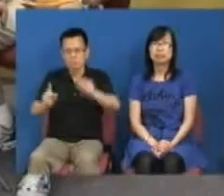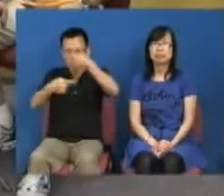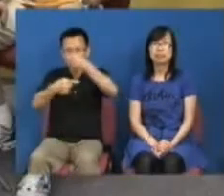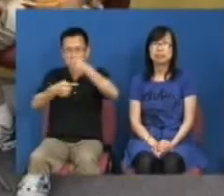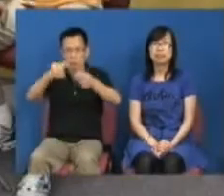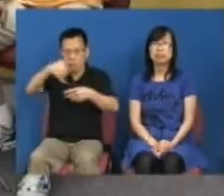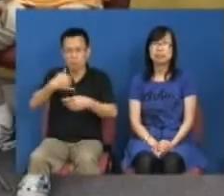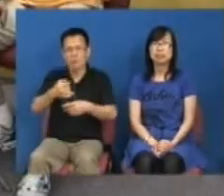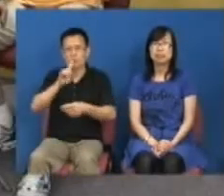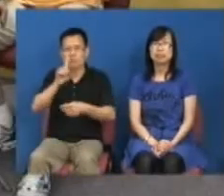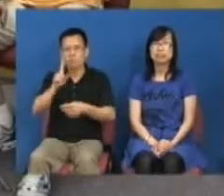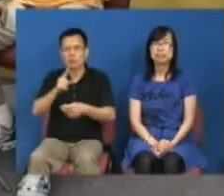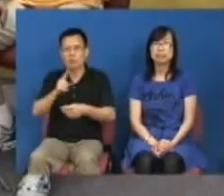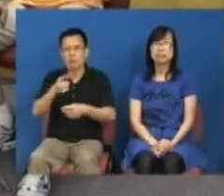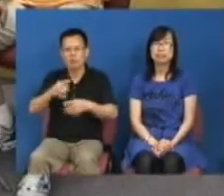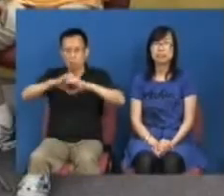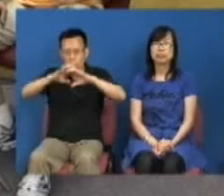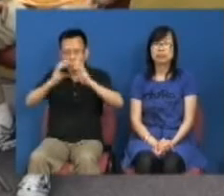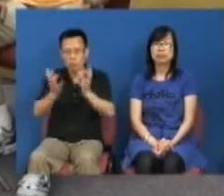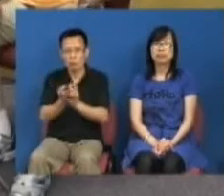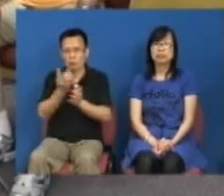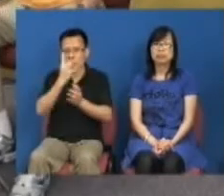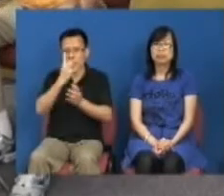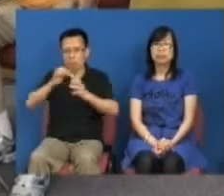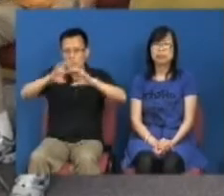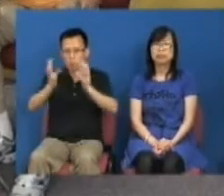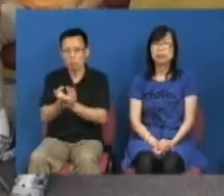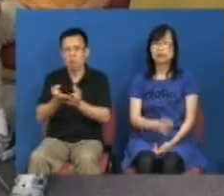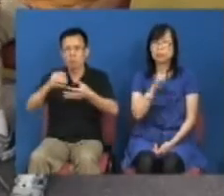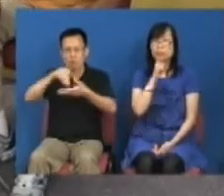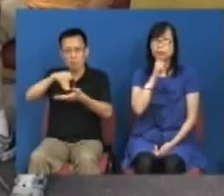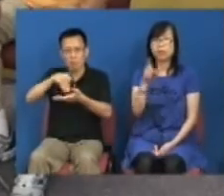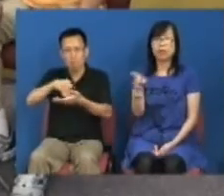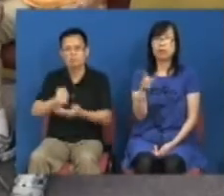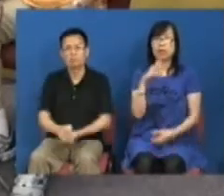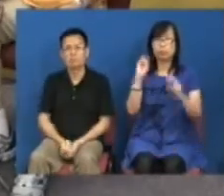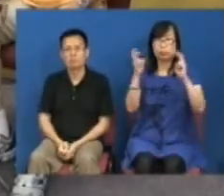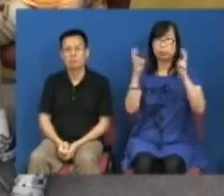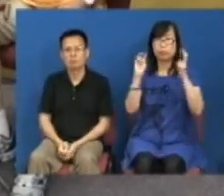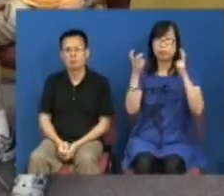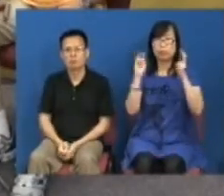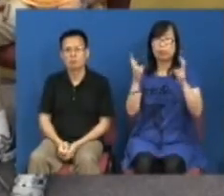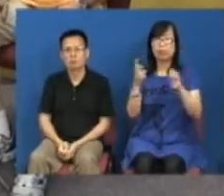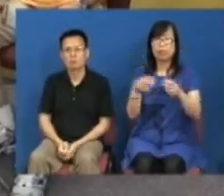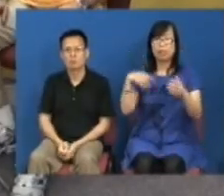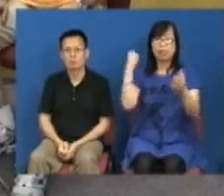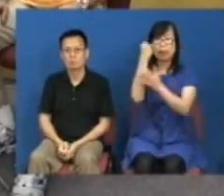你们有没有新的团体加入你们的争议有的我们的主题其中有一个是打倒地产霸权所以